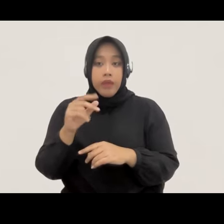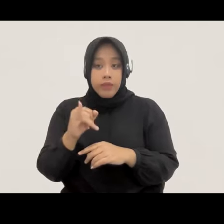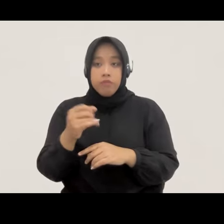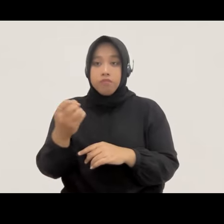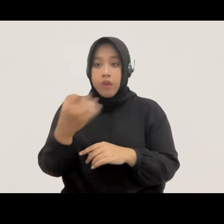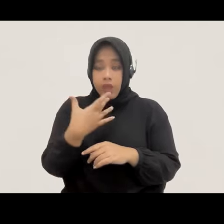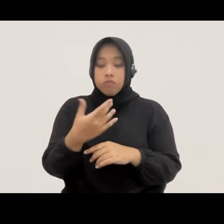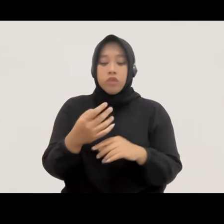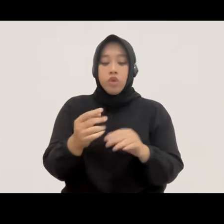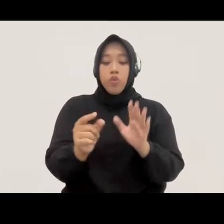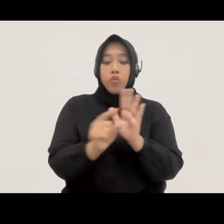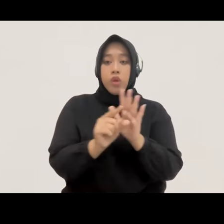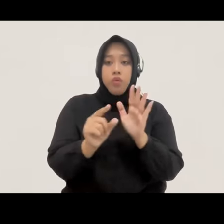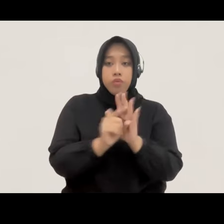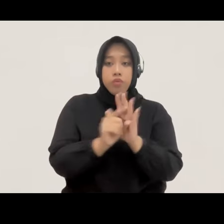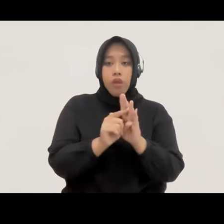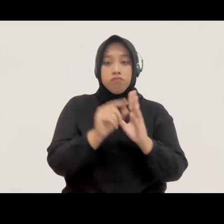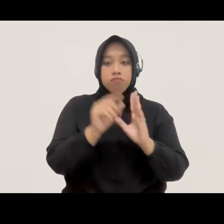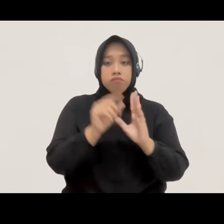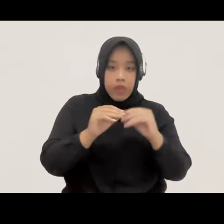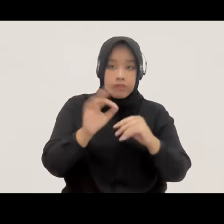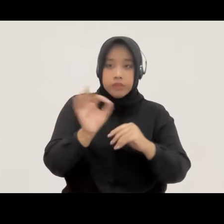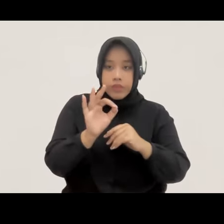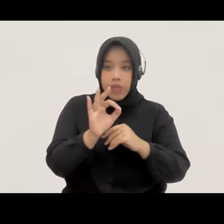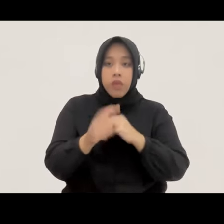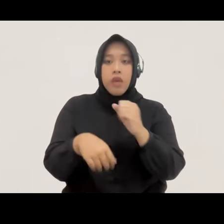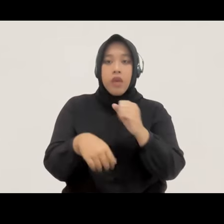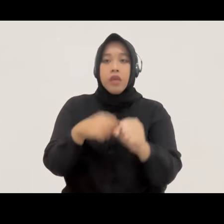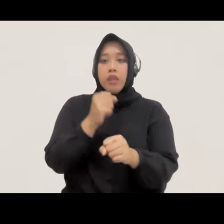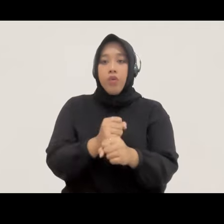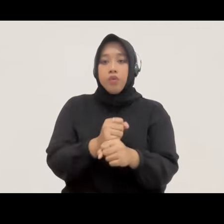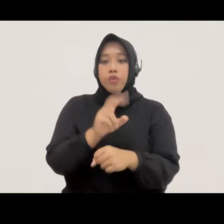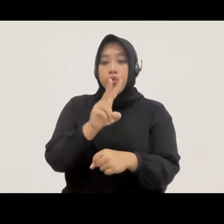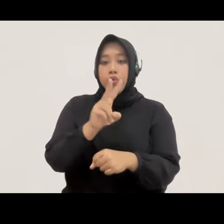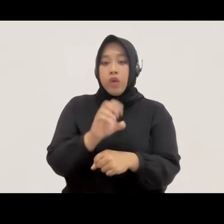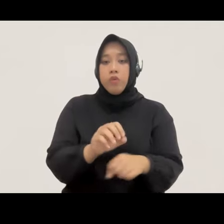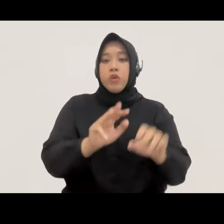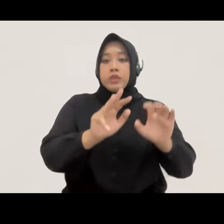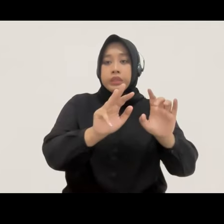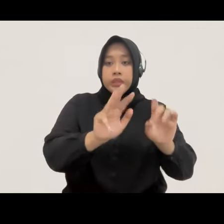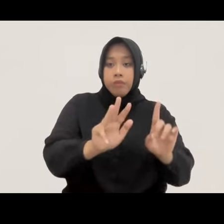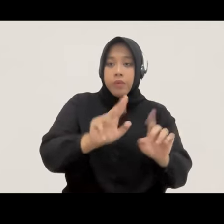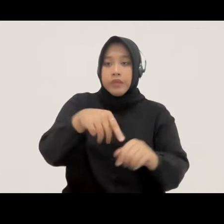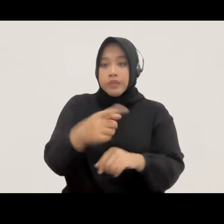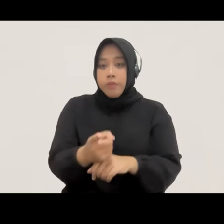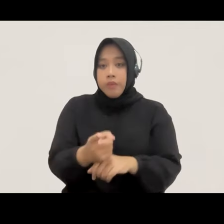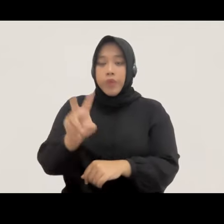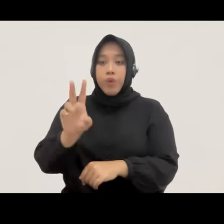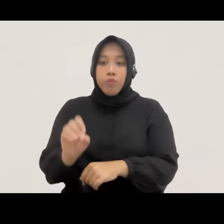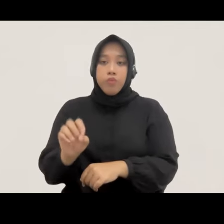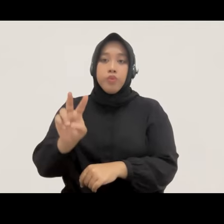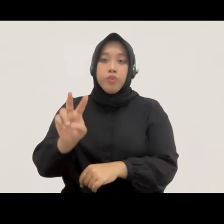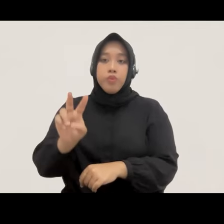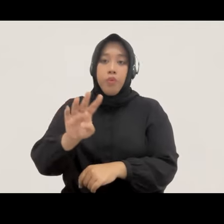-undang ini tidak akan dibahas pada periode 2019 sampai tahun 2024, namun